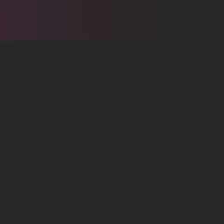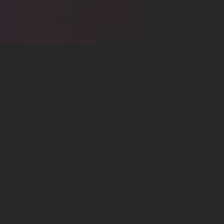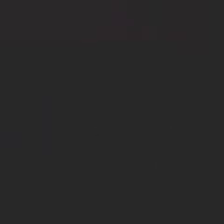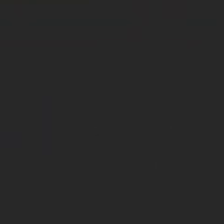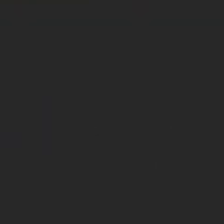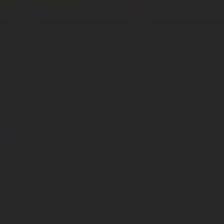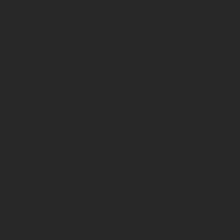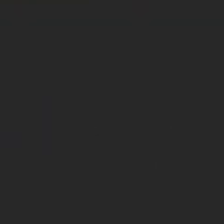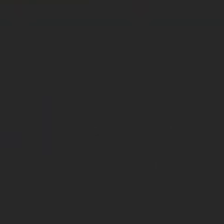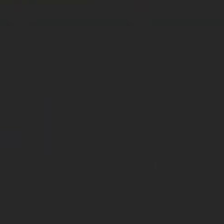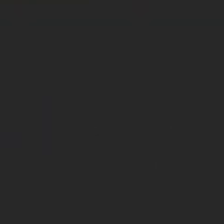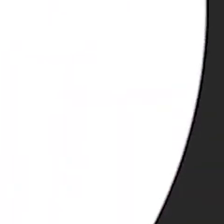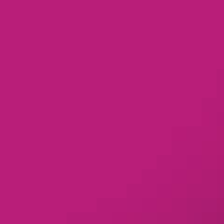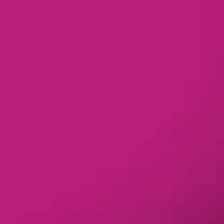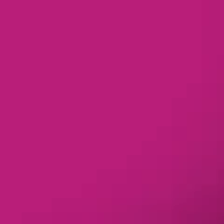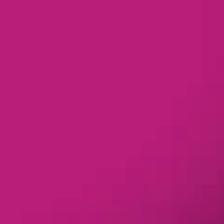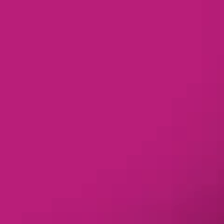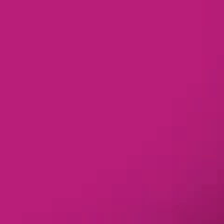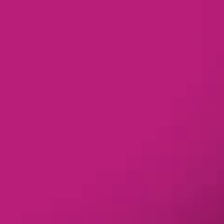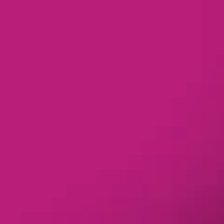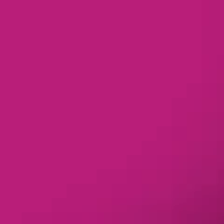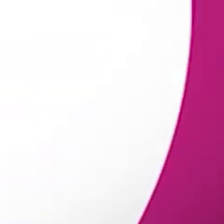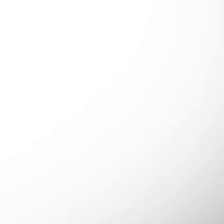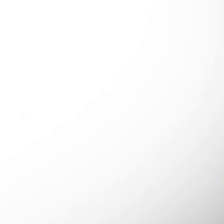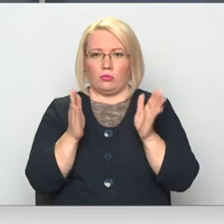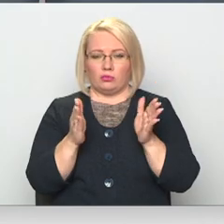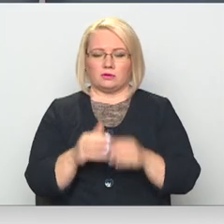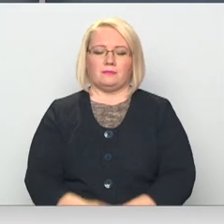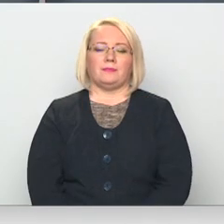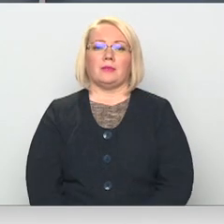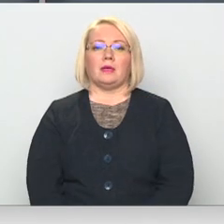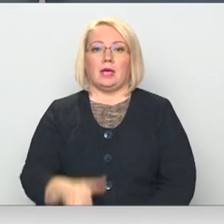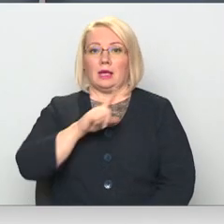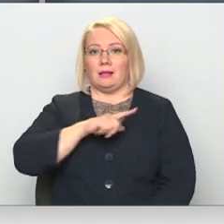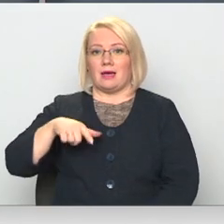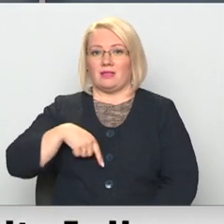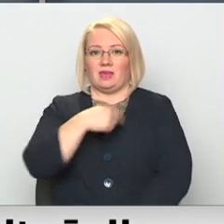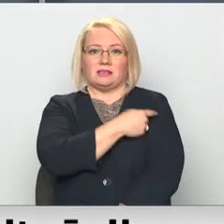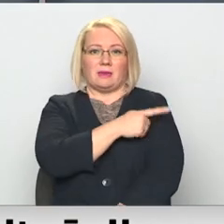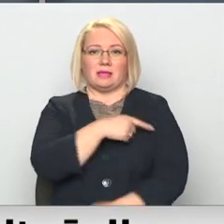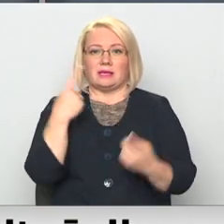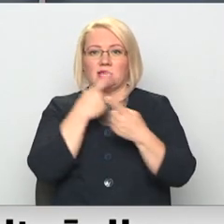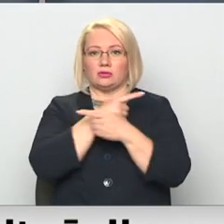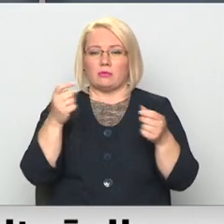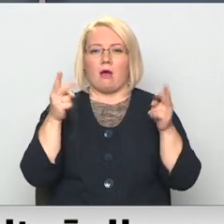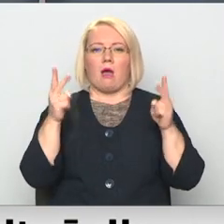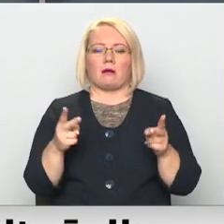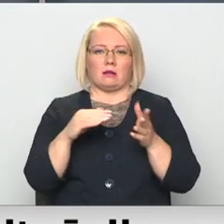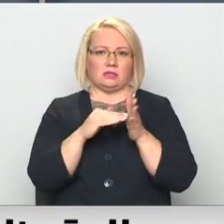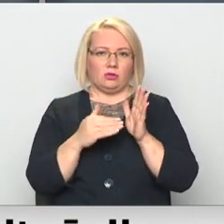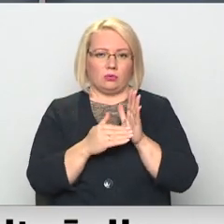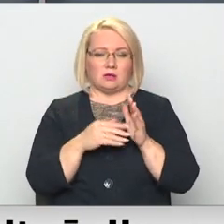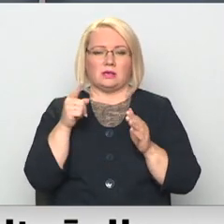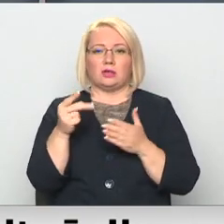Re! Viss ēters ir te! Latvijas medicīnā izsludināta ārkārtas situācija.